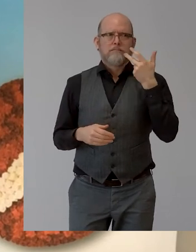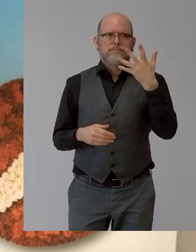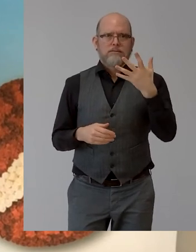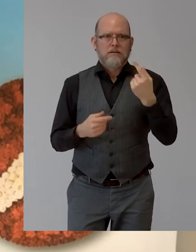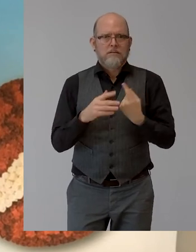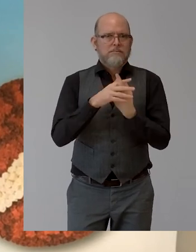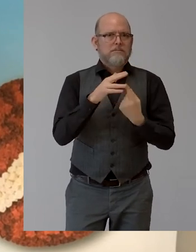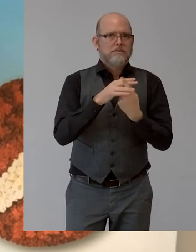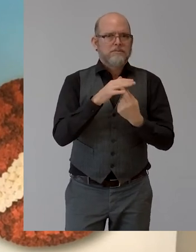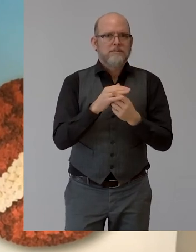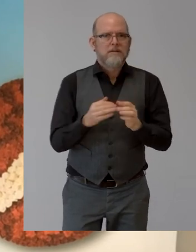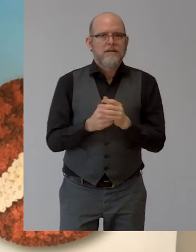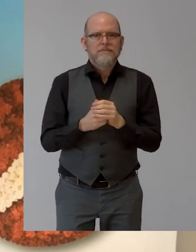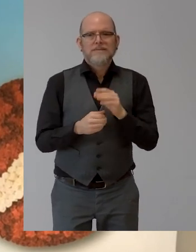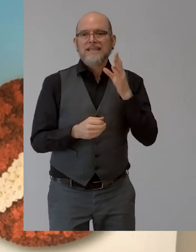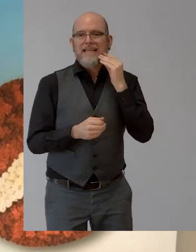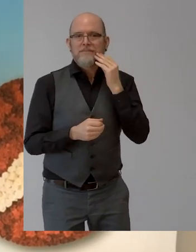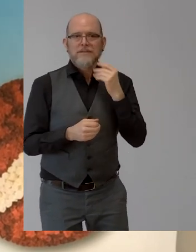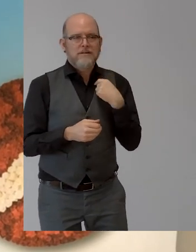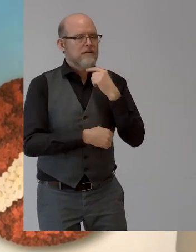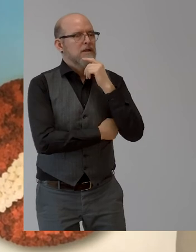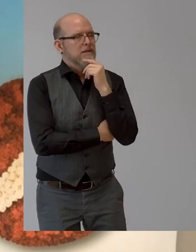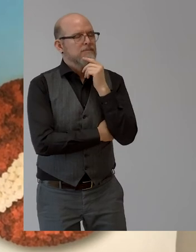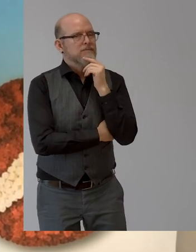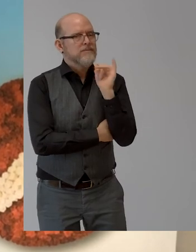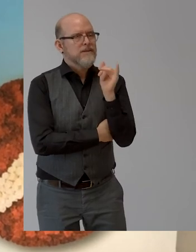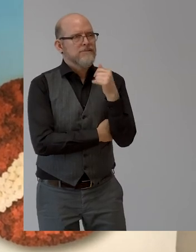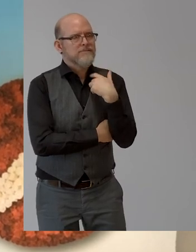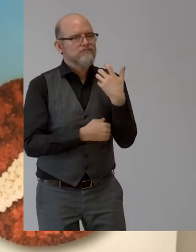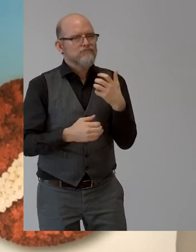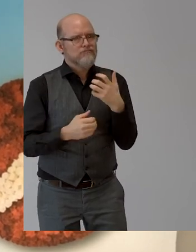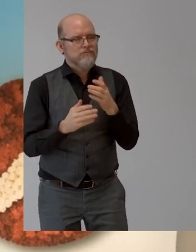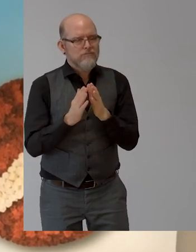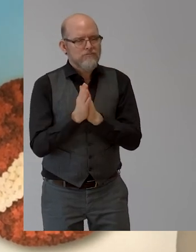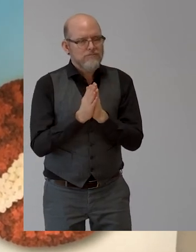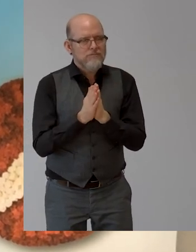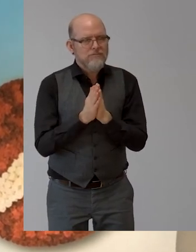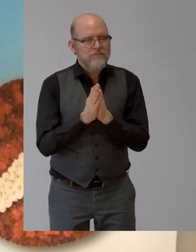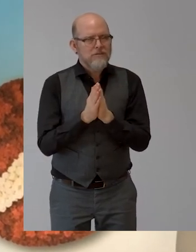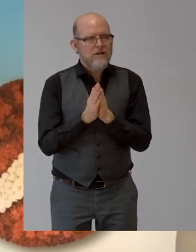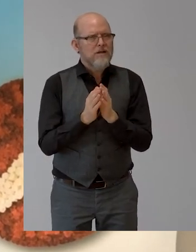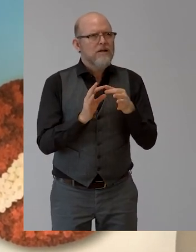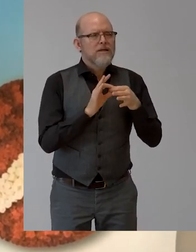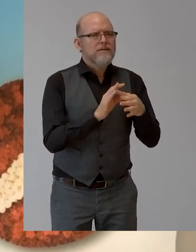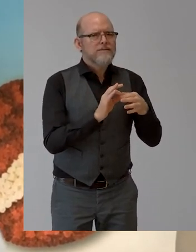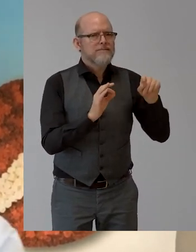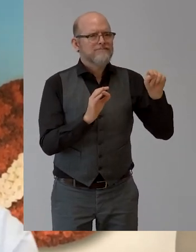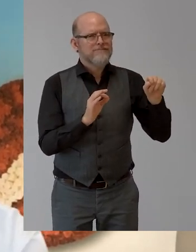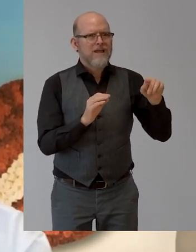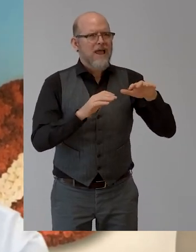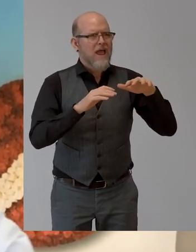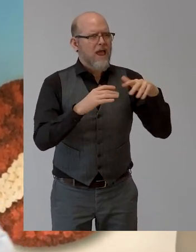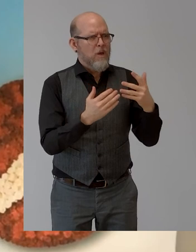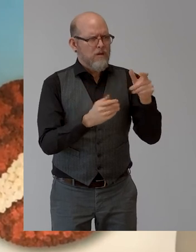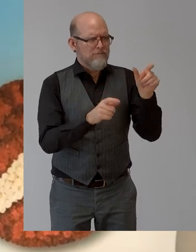in terms of how disabled people feel